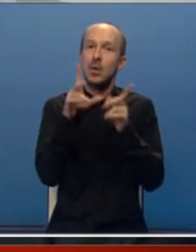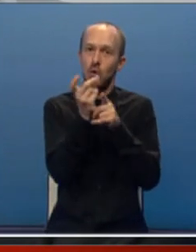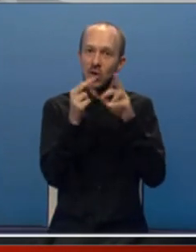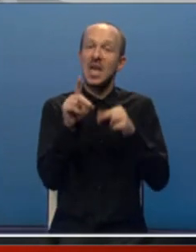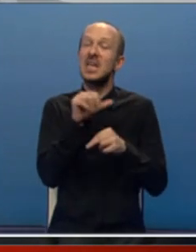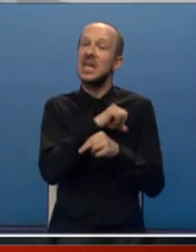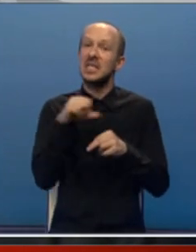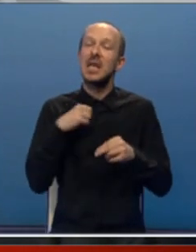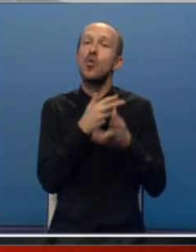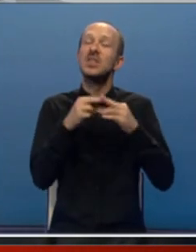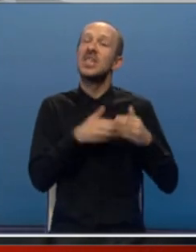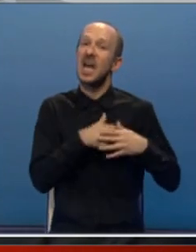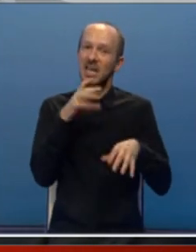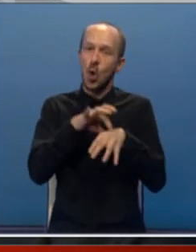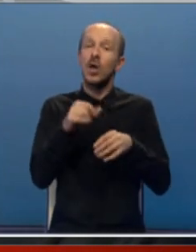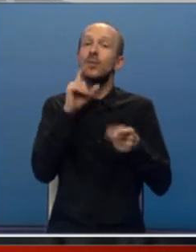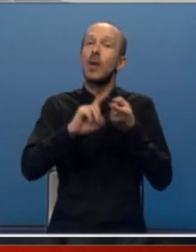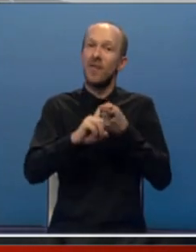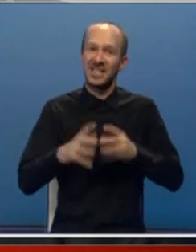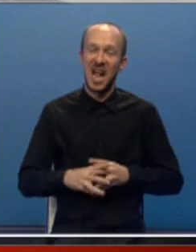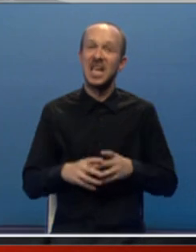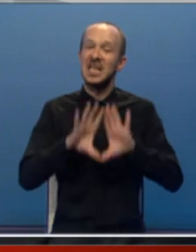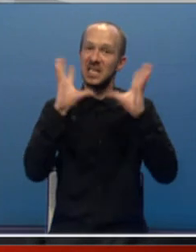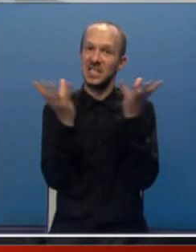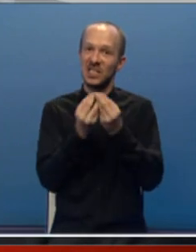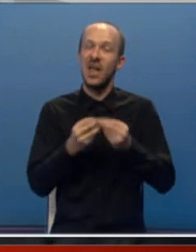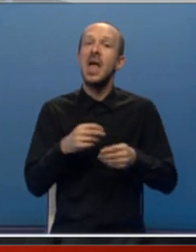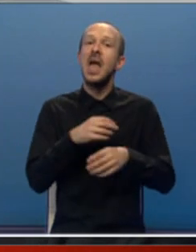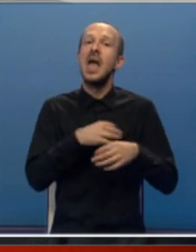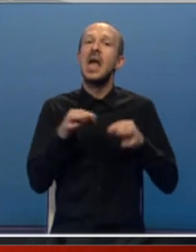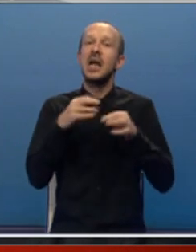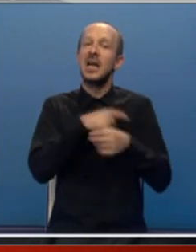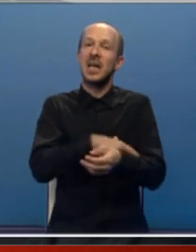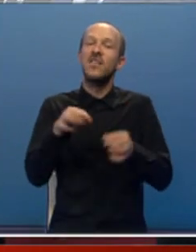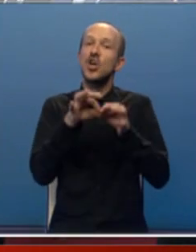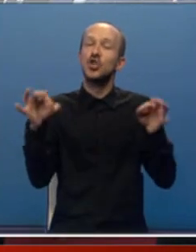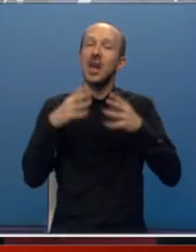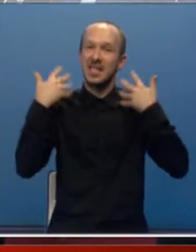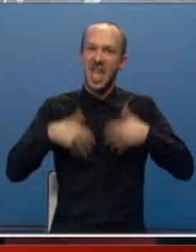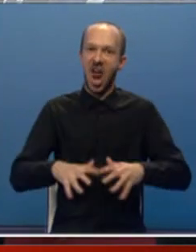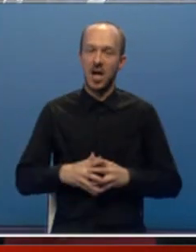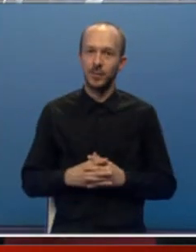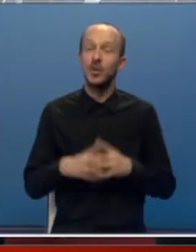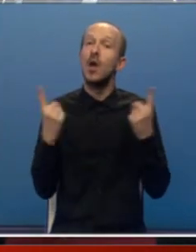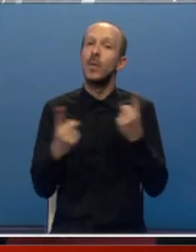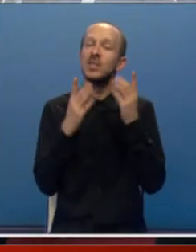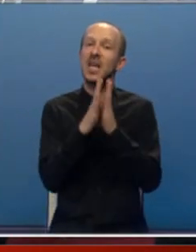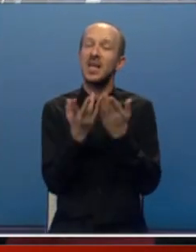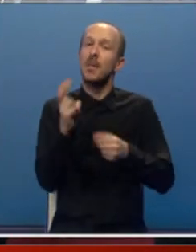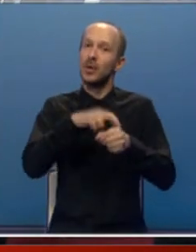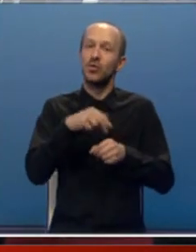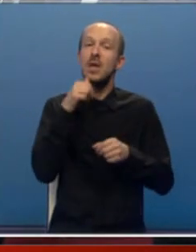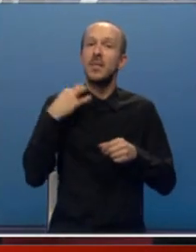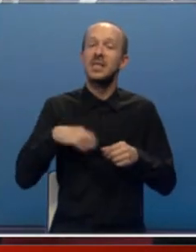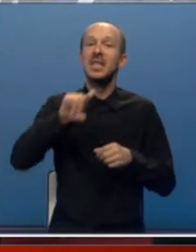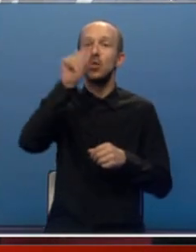nije samo uđbenik kardiologije, nego smo povezali sve krvne žile cijelog tijela. Promociji knjige prisostovao je